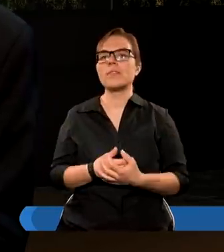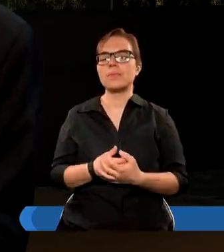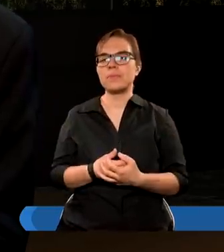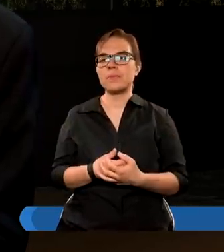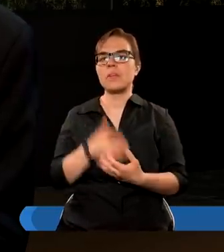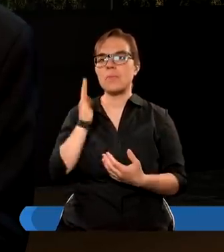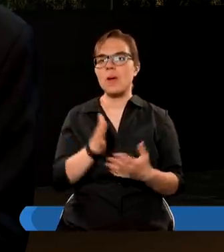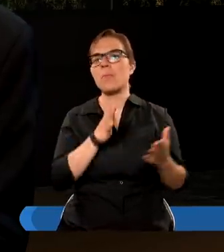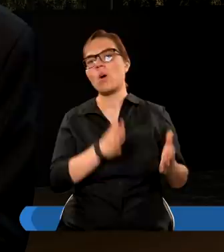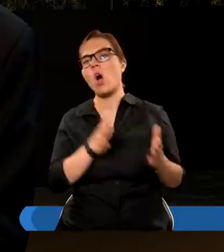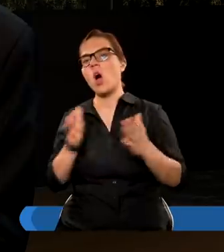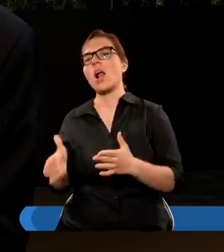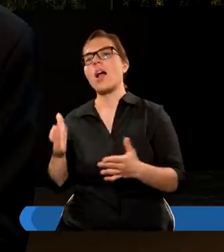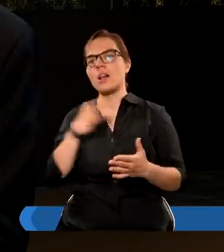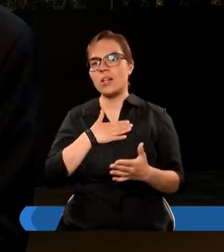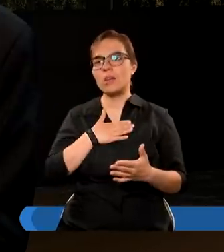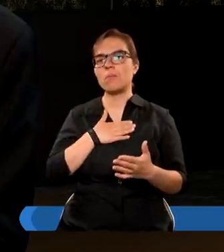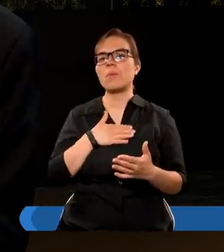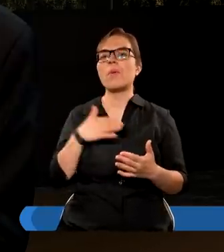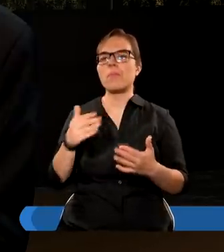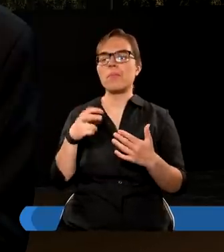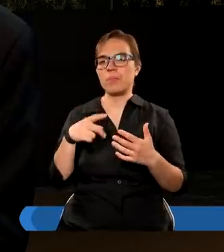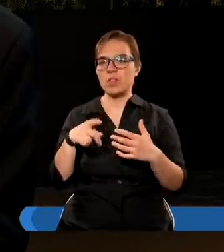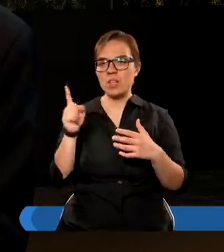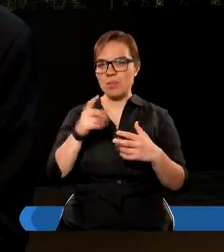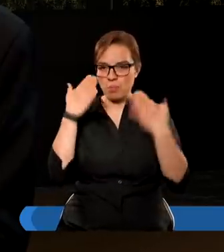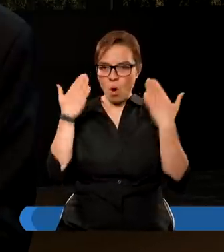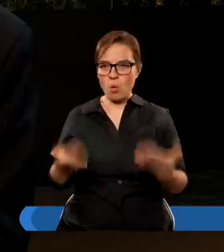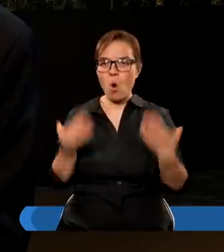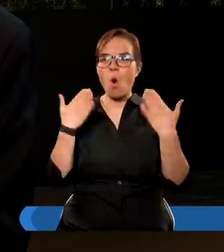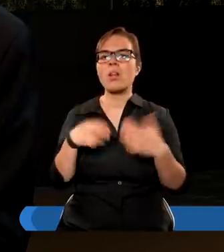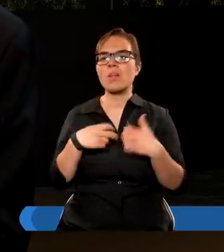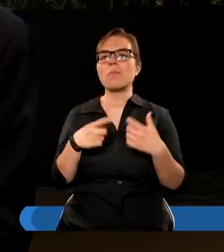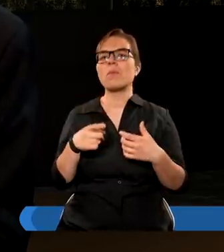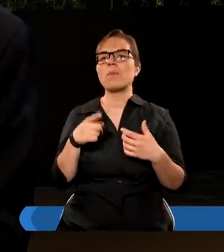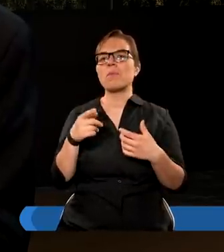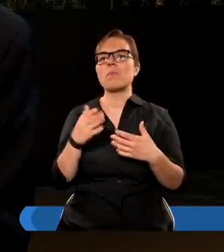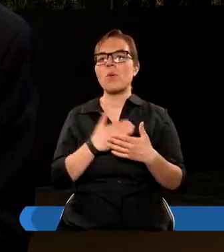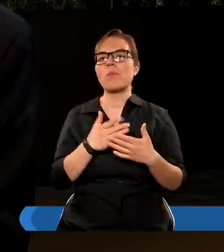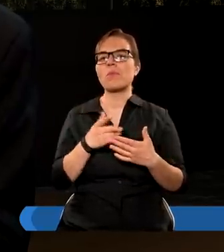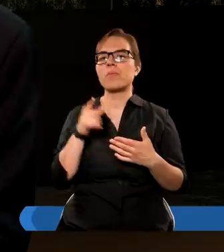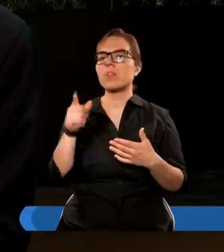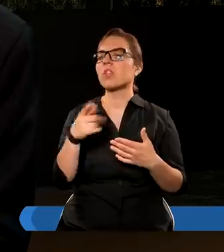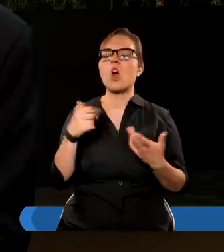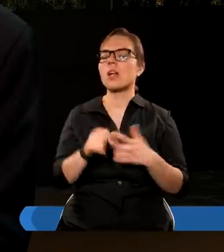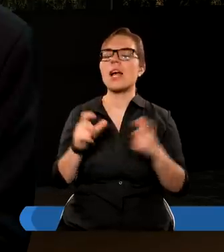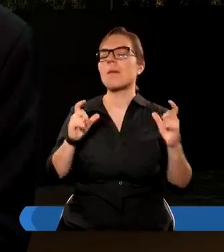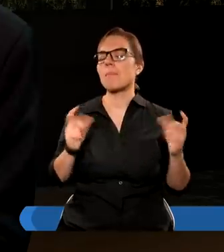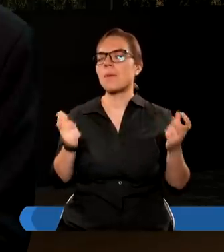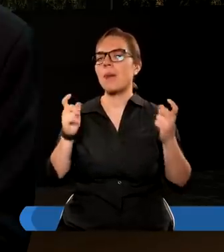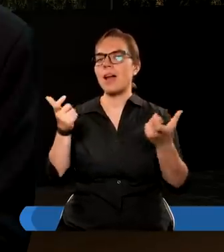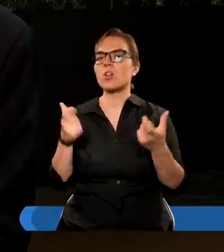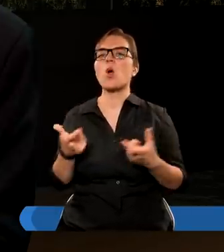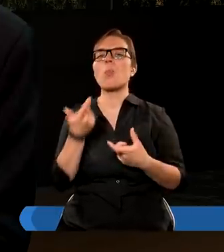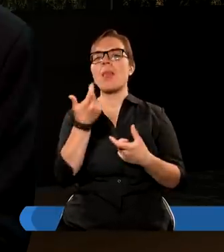Za chwilę będziemy kolejny mieli problem, też z pokłonem, za chwilę w następnym wersecie, jakby to nie jest przypadkowe